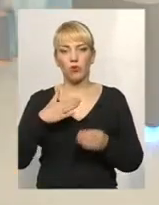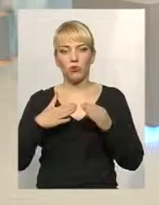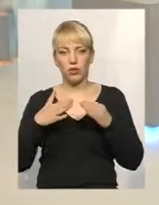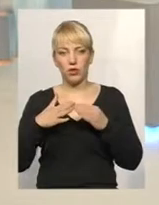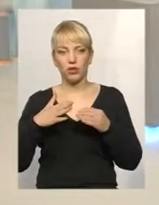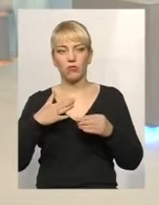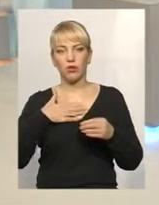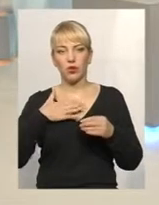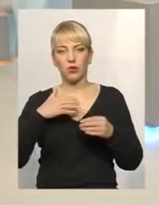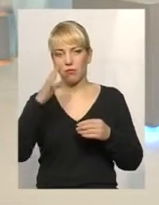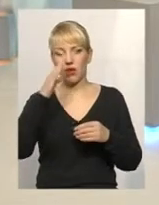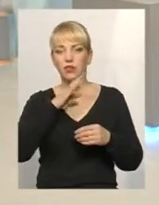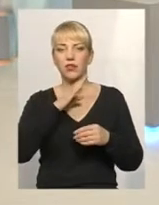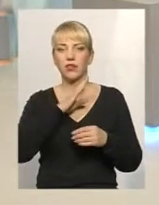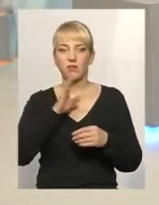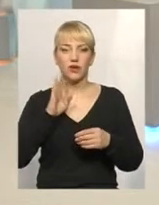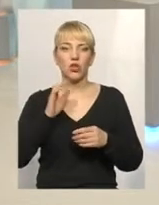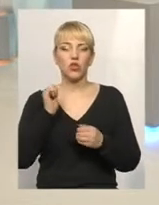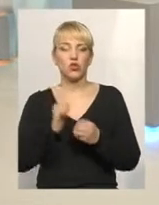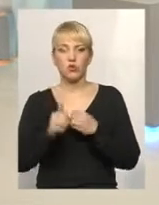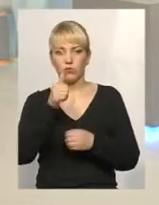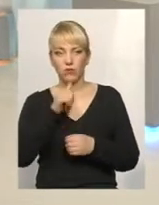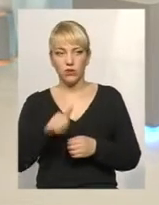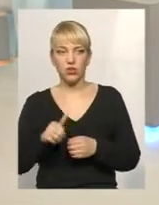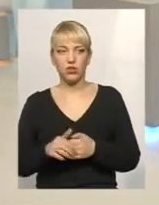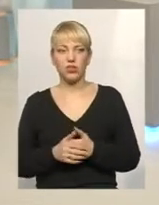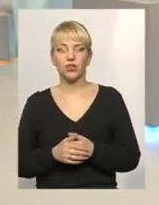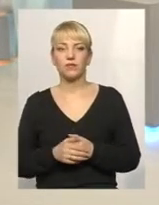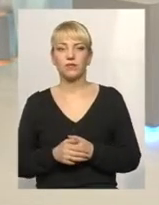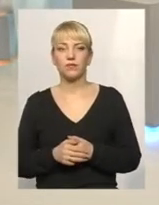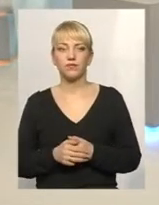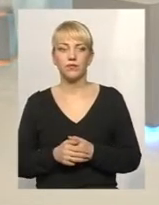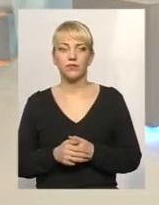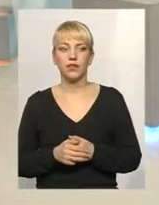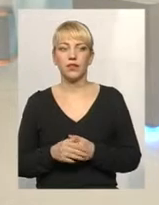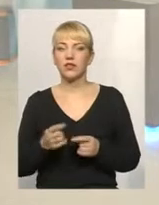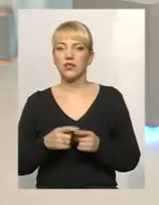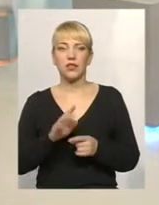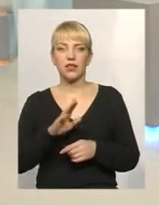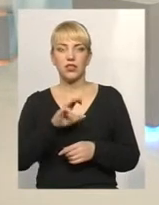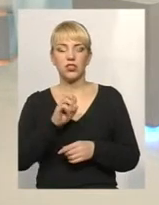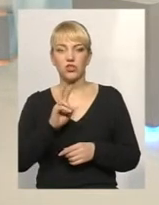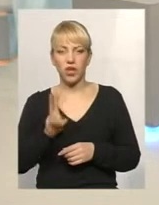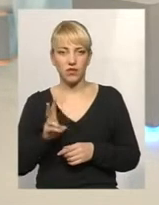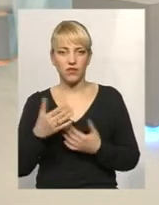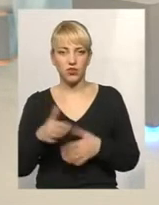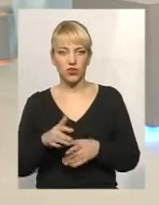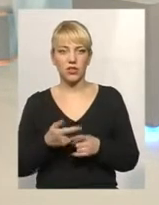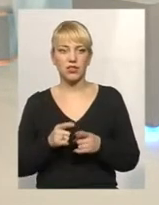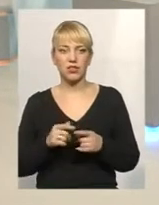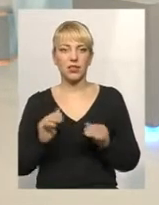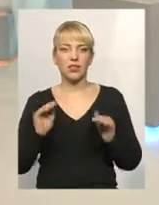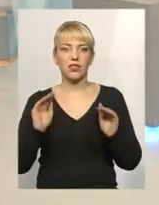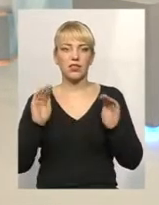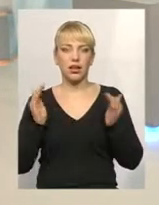моїх батьків щомісячно, вона вже теж не є, скажімо так, ЖЕК, але не зовсім ЖЕК, тому що це закрите акціонерне